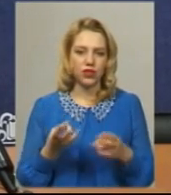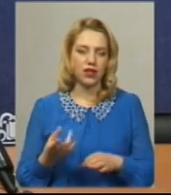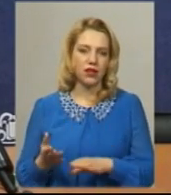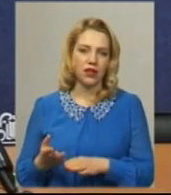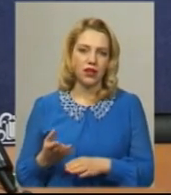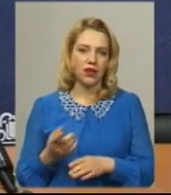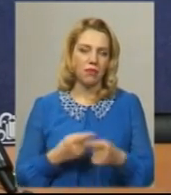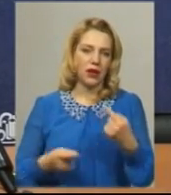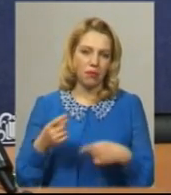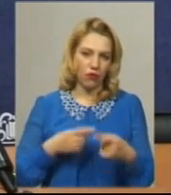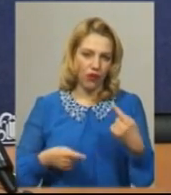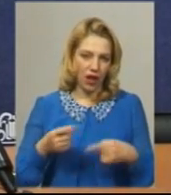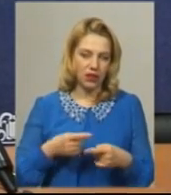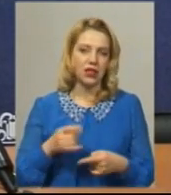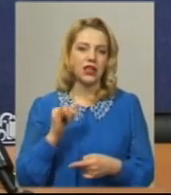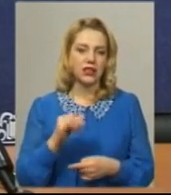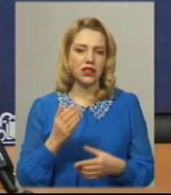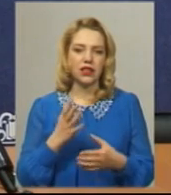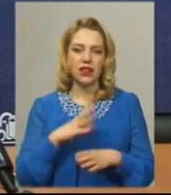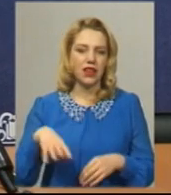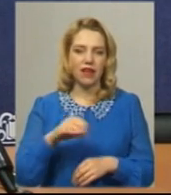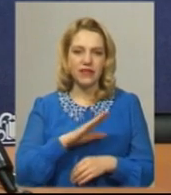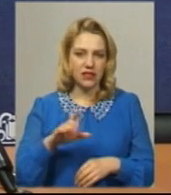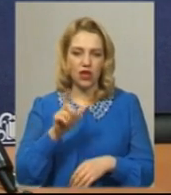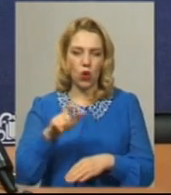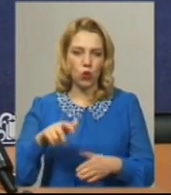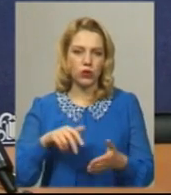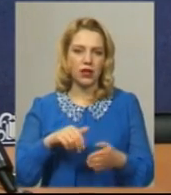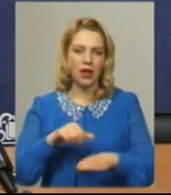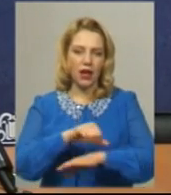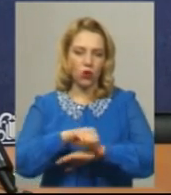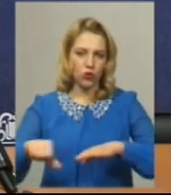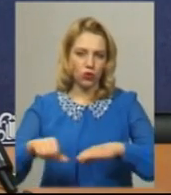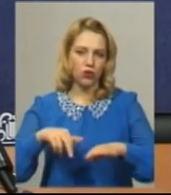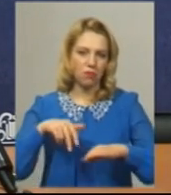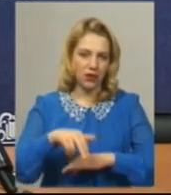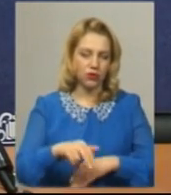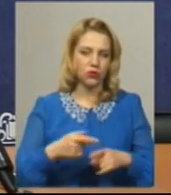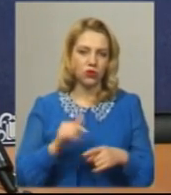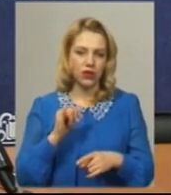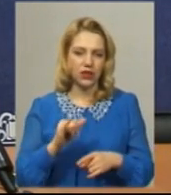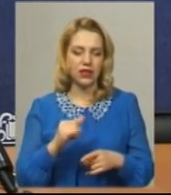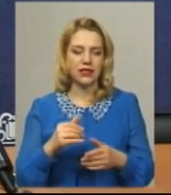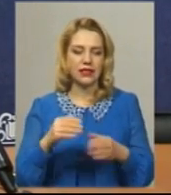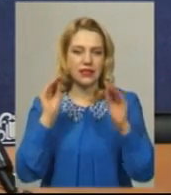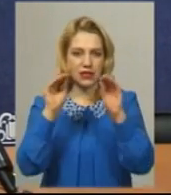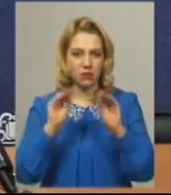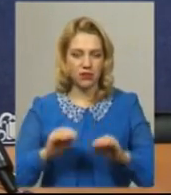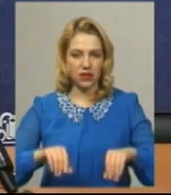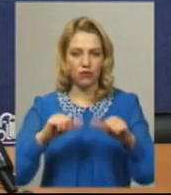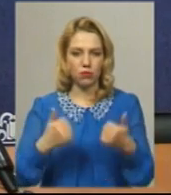тобто, ще не всі люди перетнули кордон. Списки формуються, одразу говорю, що